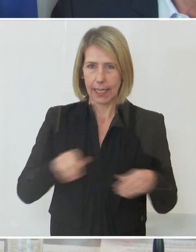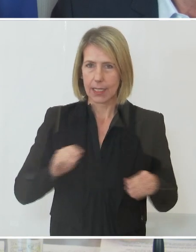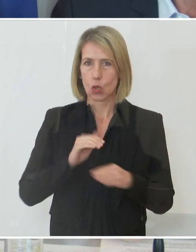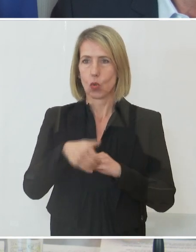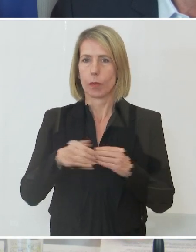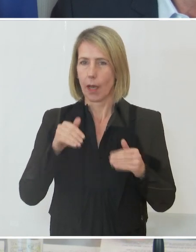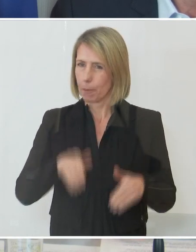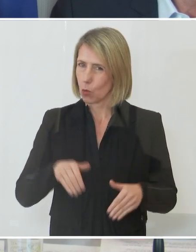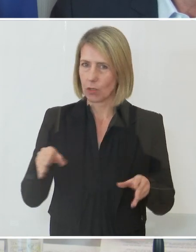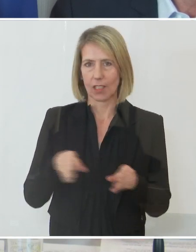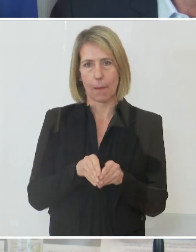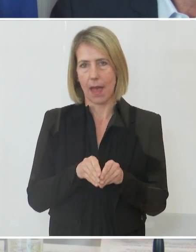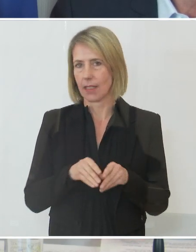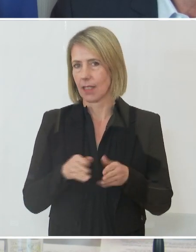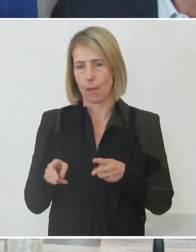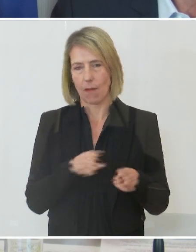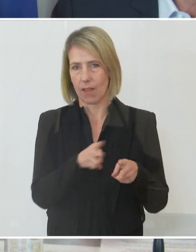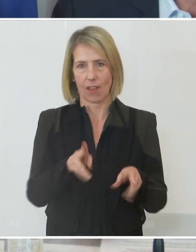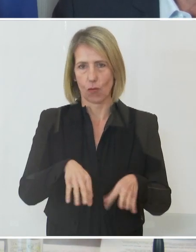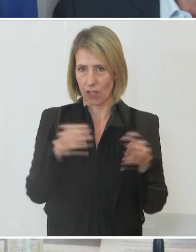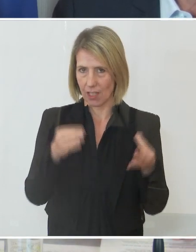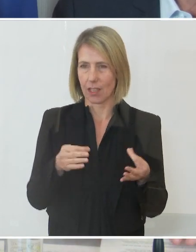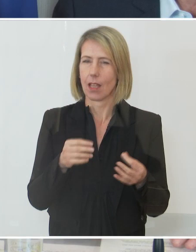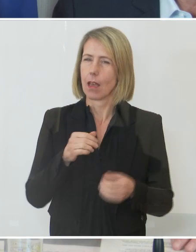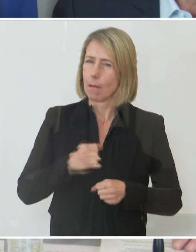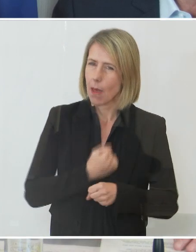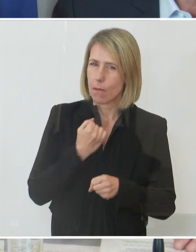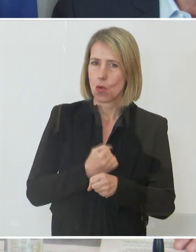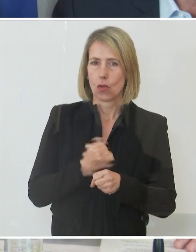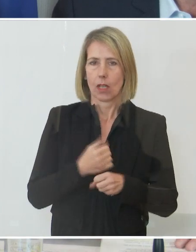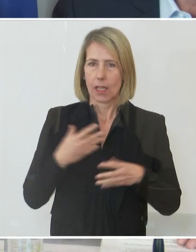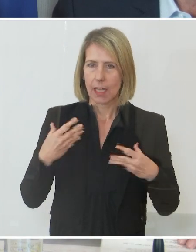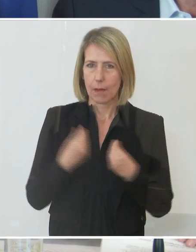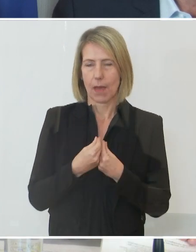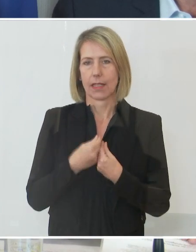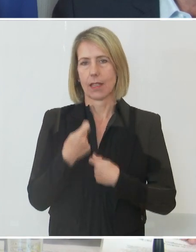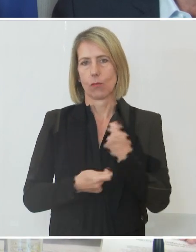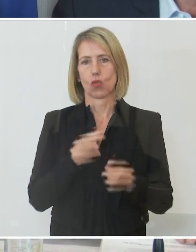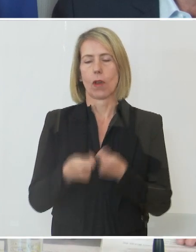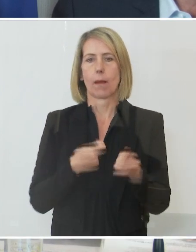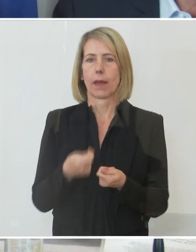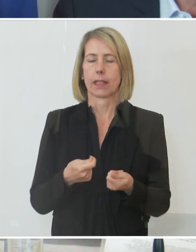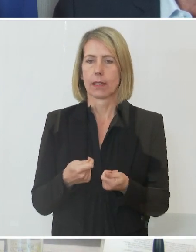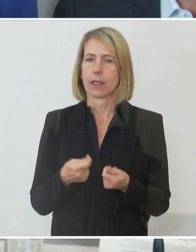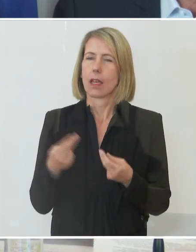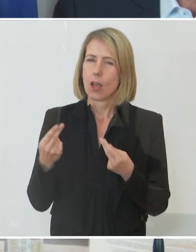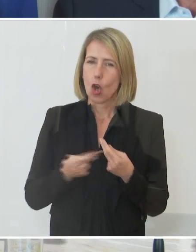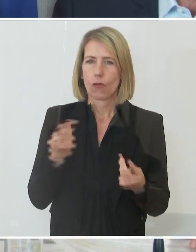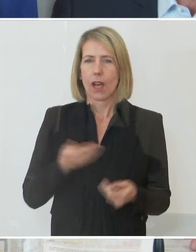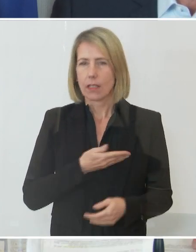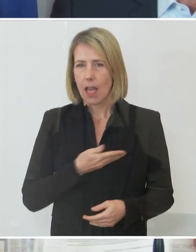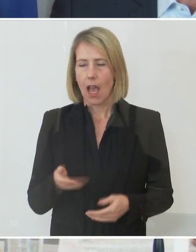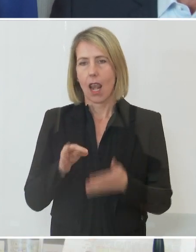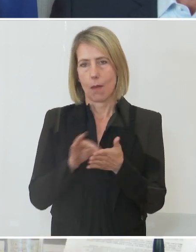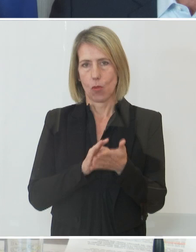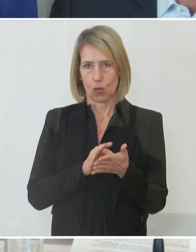amen Weg gibt und dass man sich bemüht, auch an einem Strang zu ziehen. Das ist uns heute bei den allermeisten Punkten auch gel